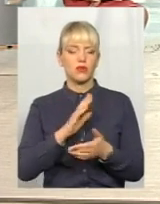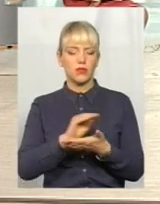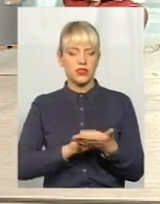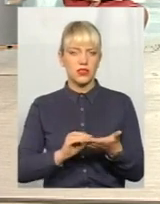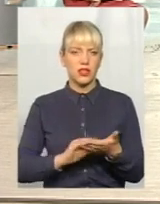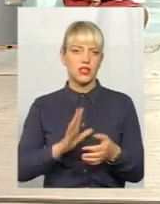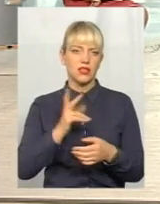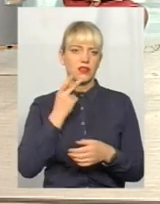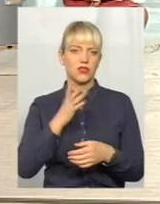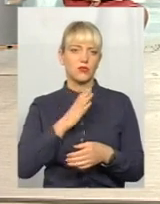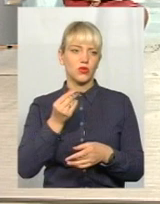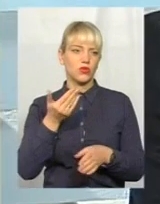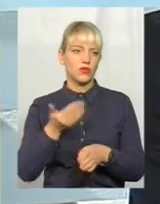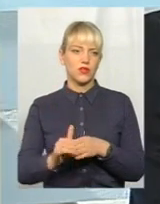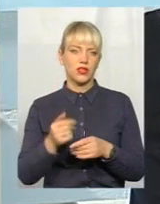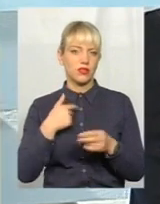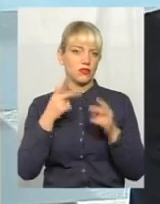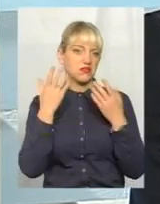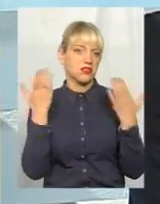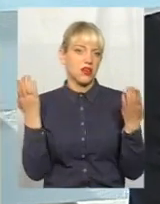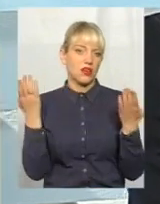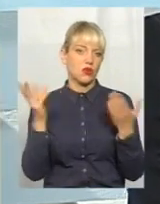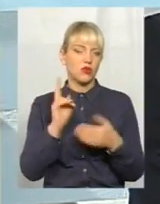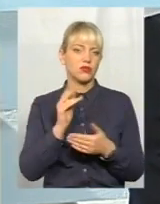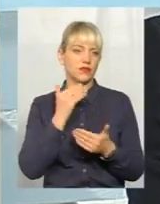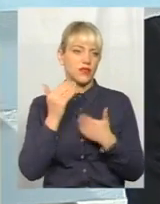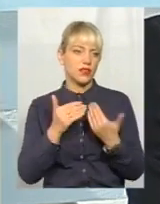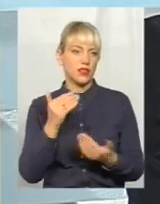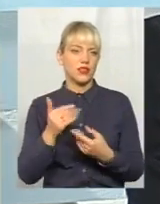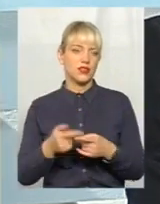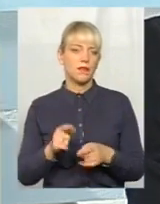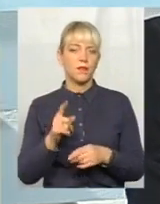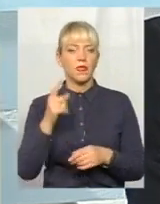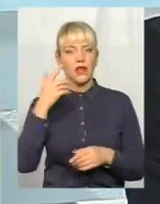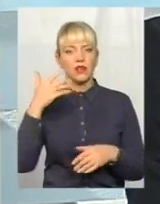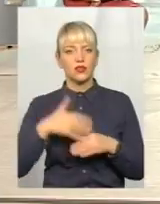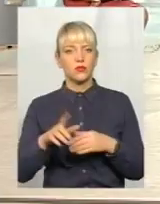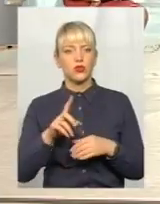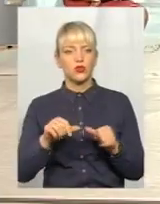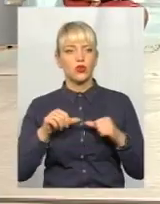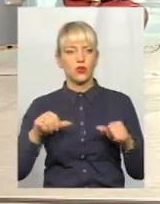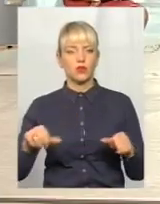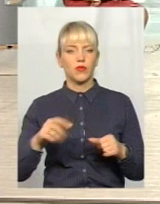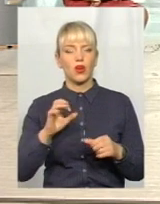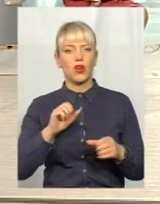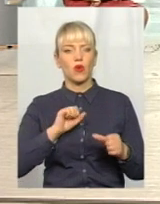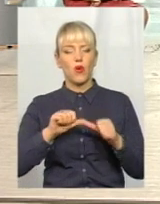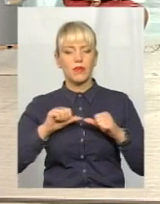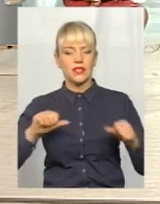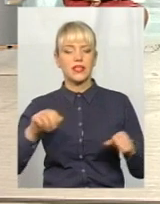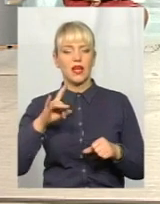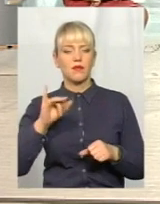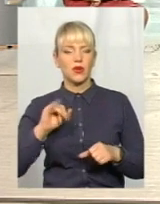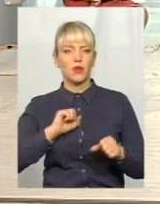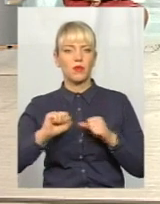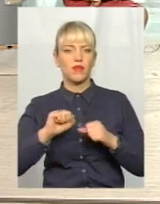завжди виділялися кошти. Я не знаю, як. Ті, хто зверталися. Виколаївич, це комісія при управлінні праці соціального